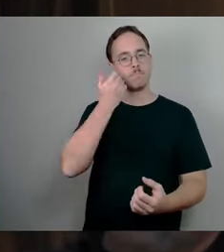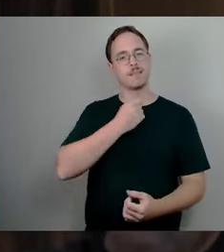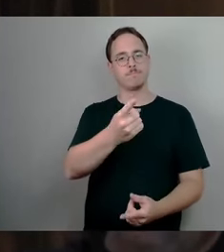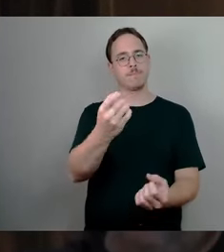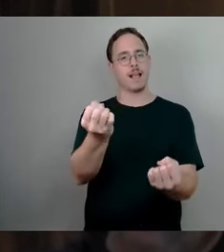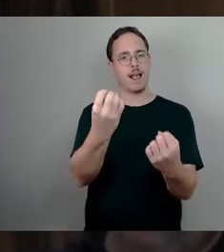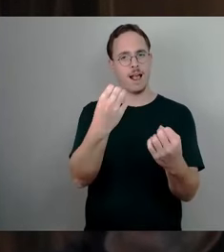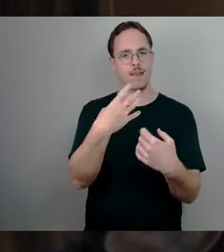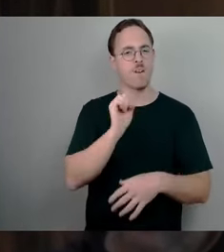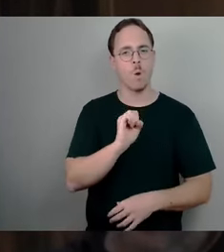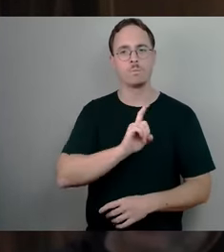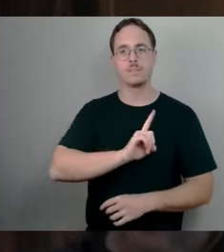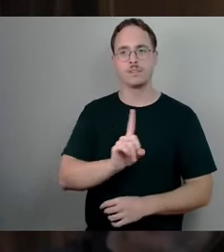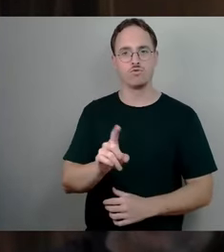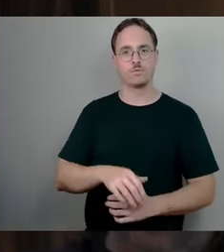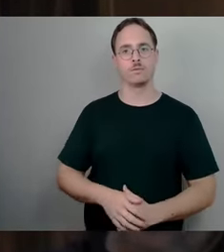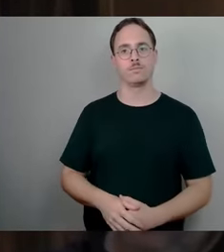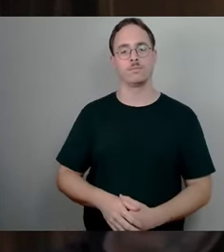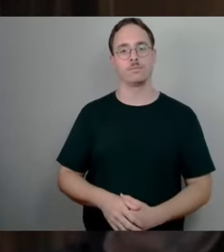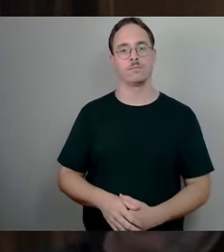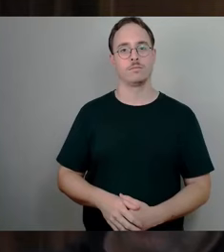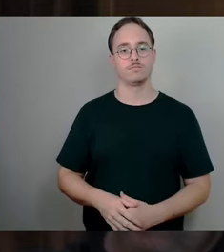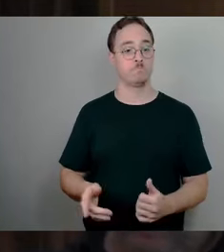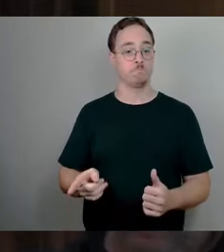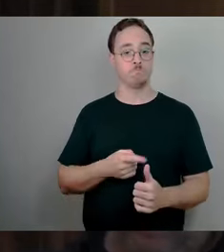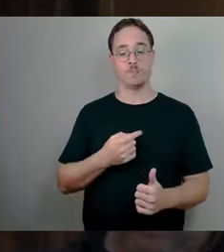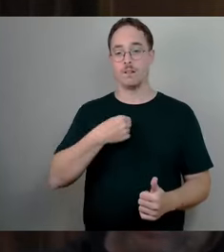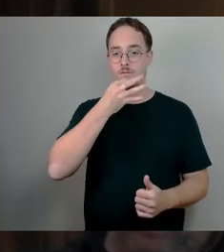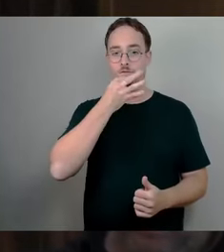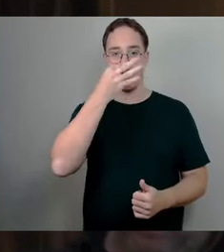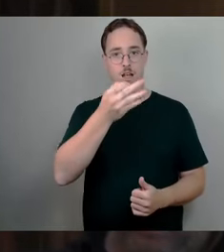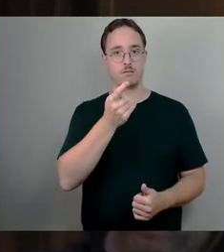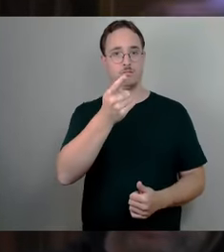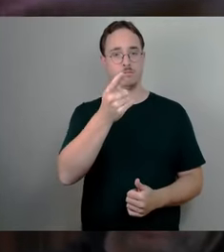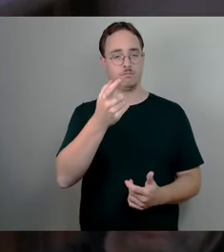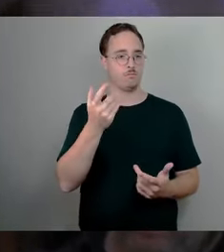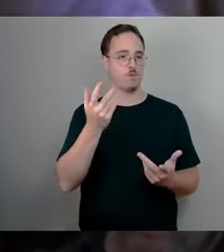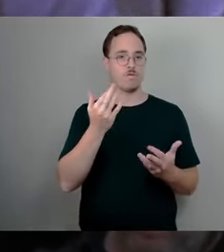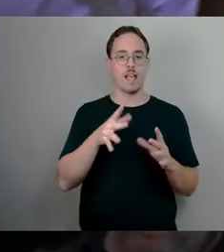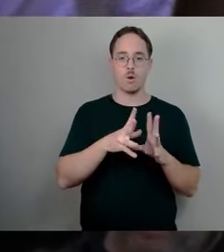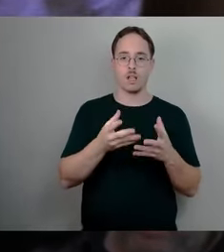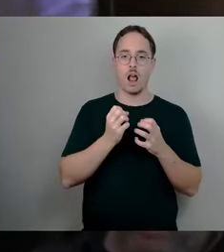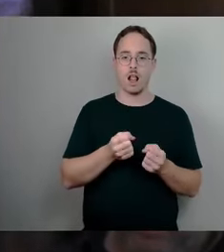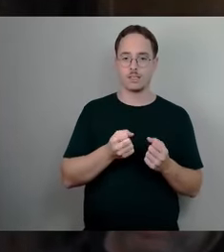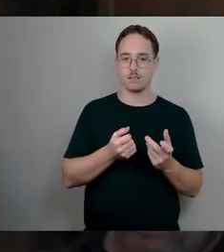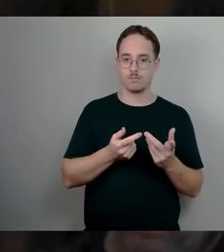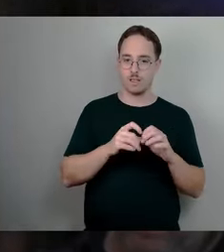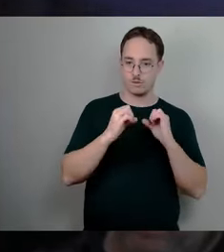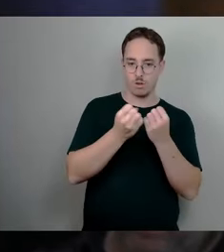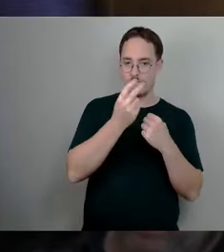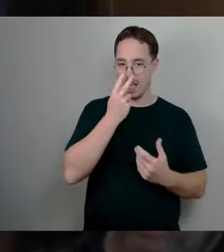sind, von welcher Haushaltslage sind sie ausgegangen, also wird der Verwaltungsentwurf zugrunde gelegt, den wir noch nicht kennen,